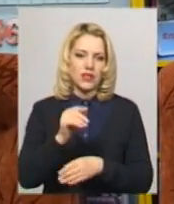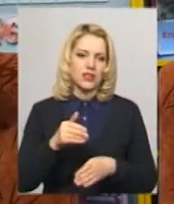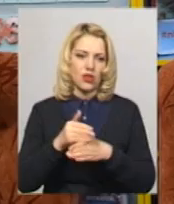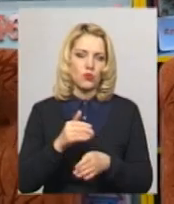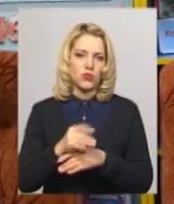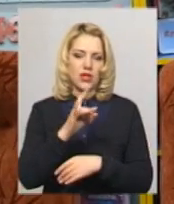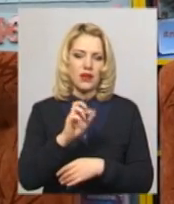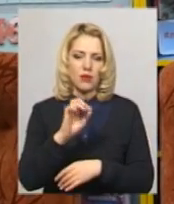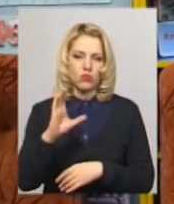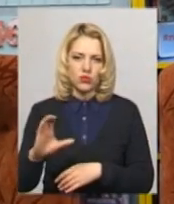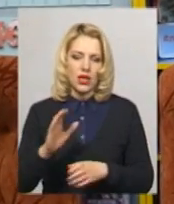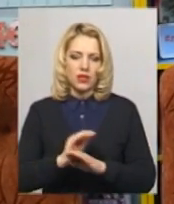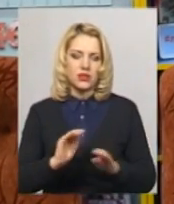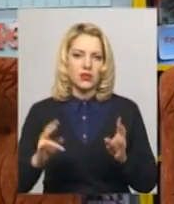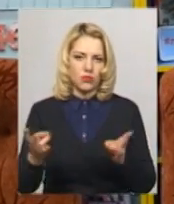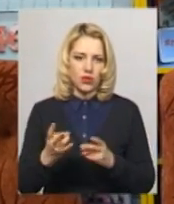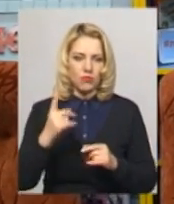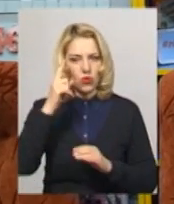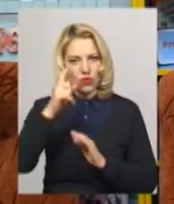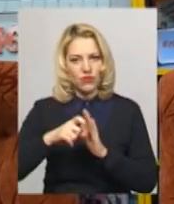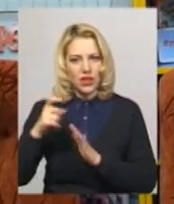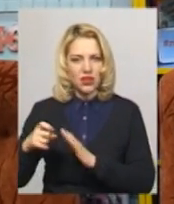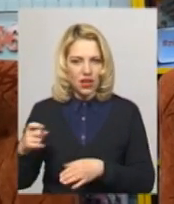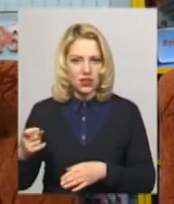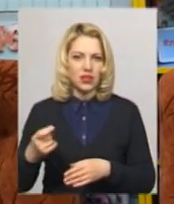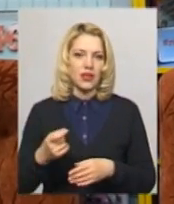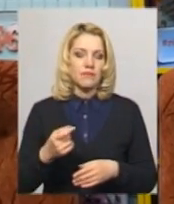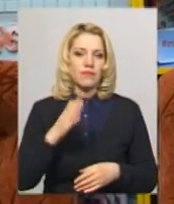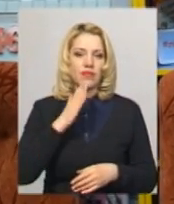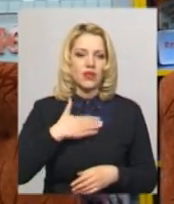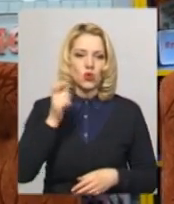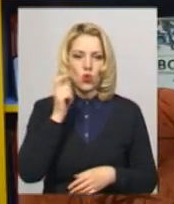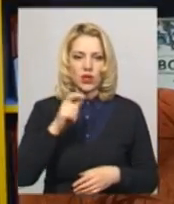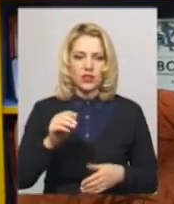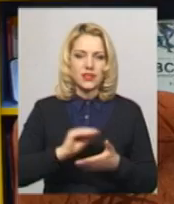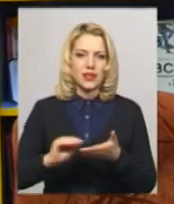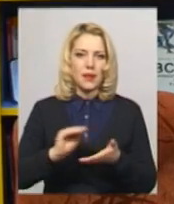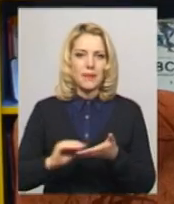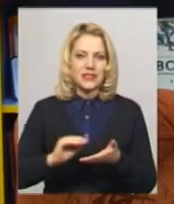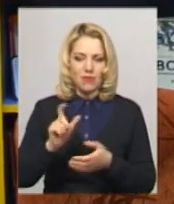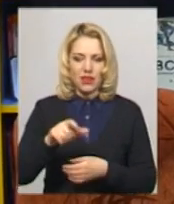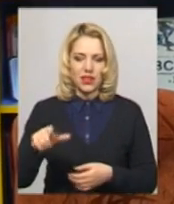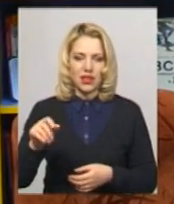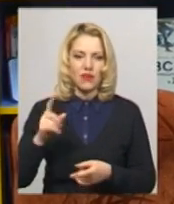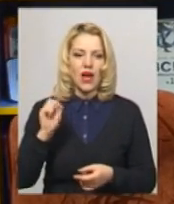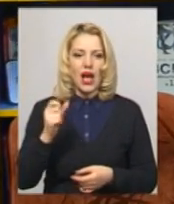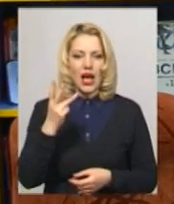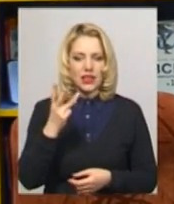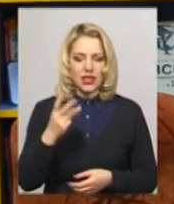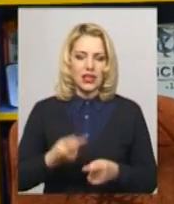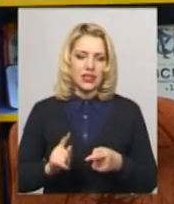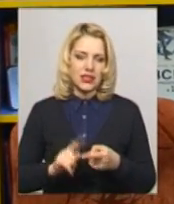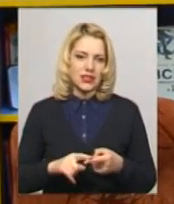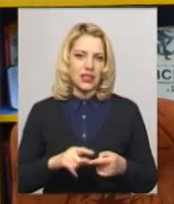ребусів певних, дітям потрібно відгадати наших українських письменників. А третій тур найцікавіший, тому що